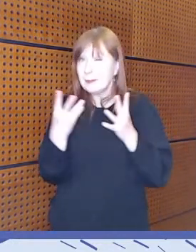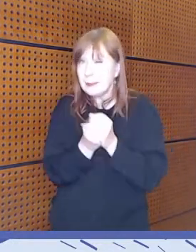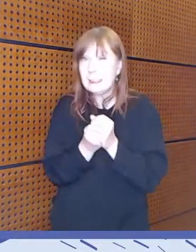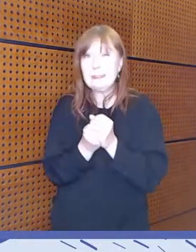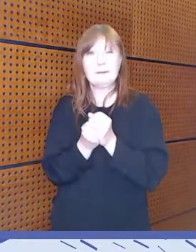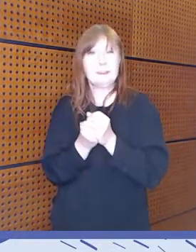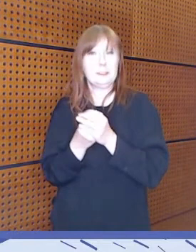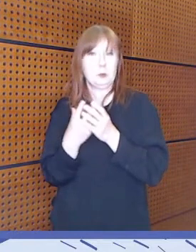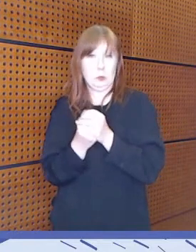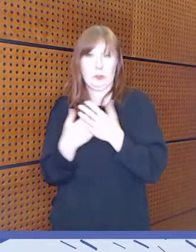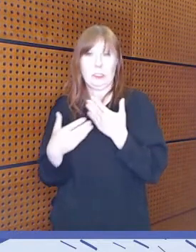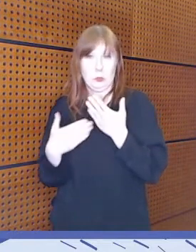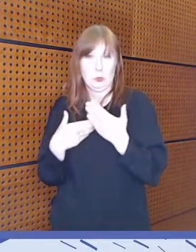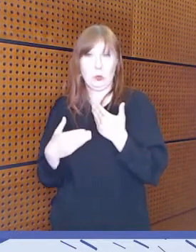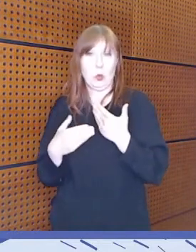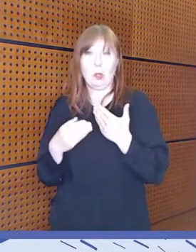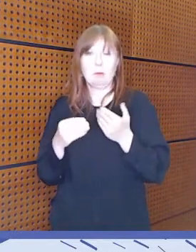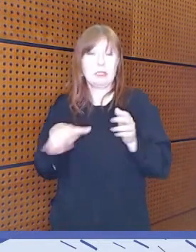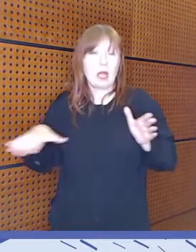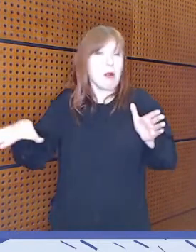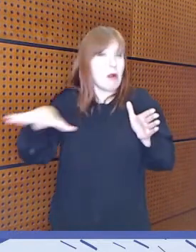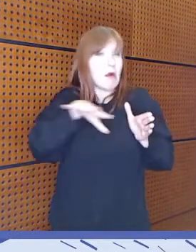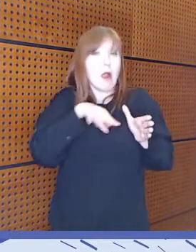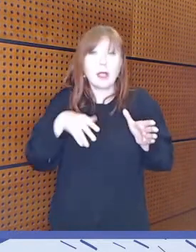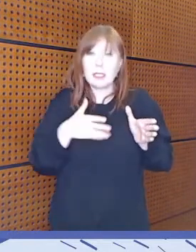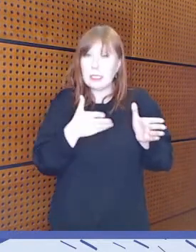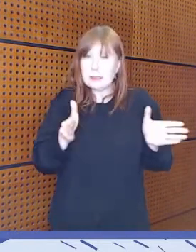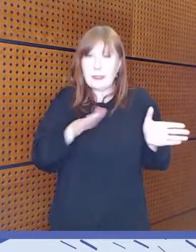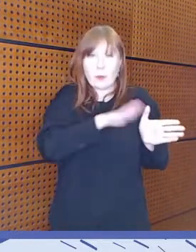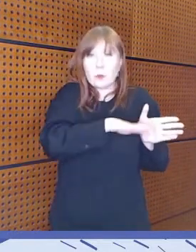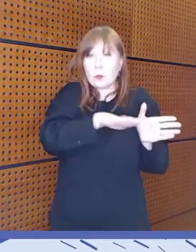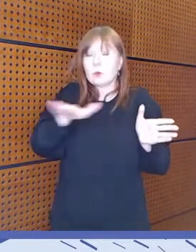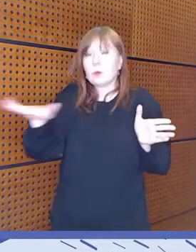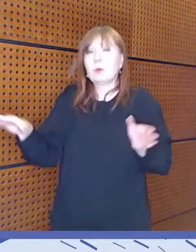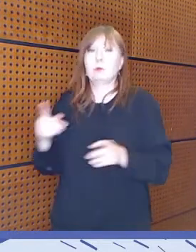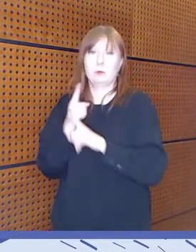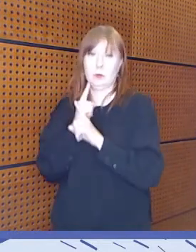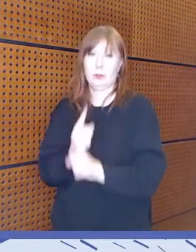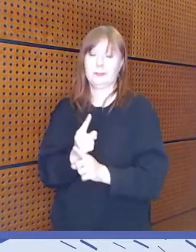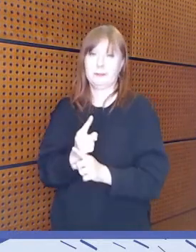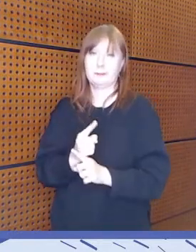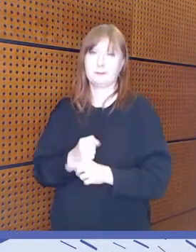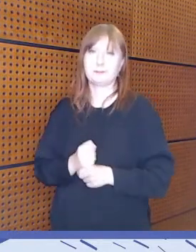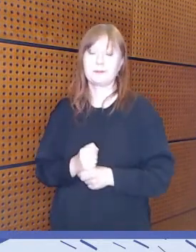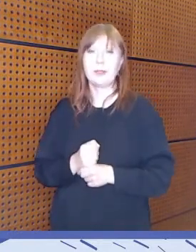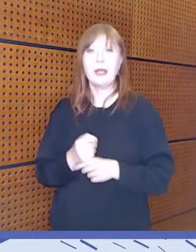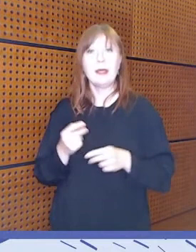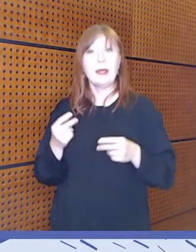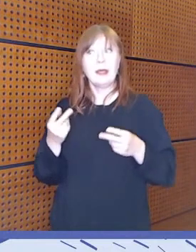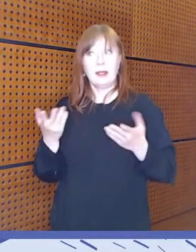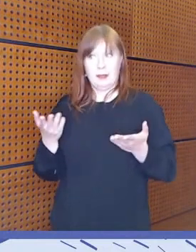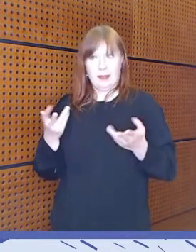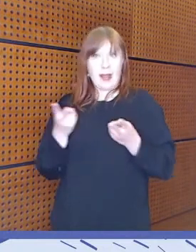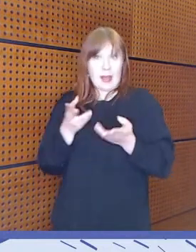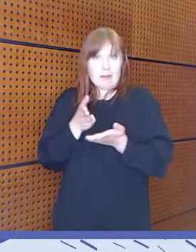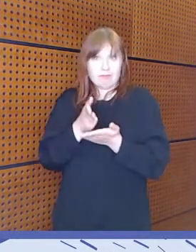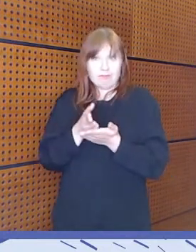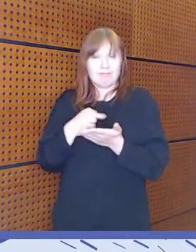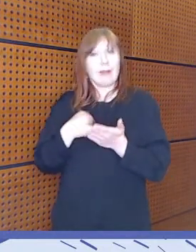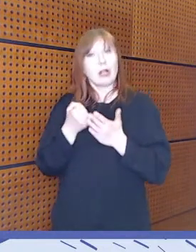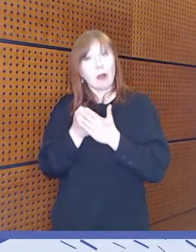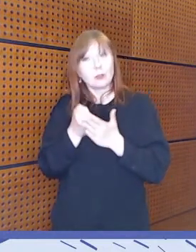ylittävää yhteistyötä. Näillä sanoilla kannustankin kaikkia nyt